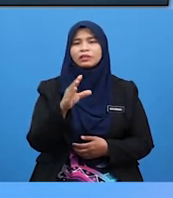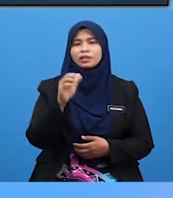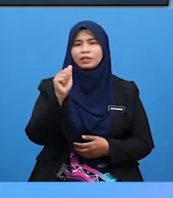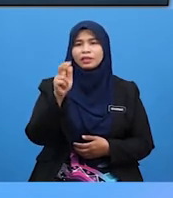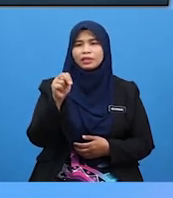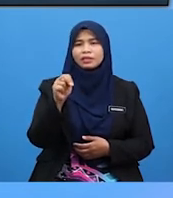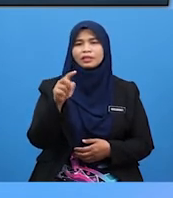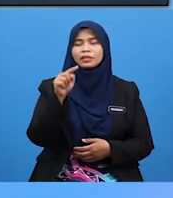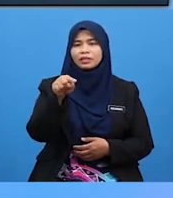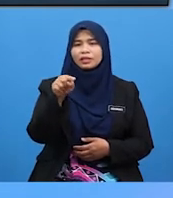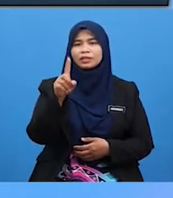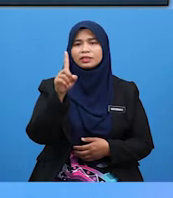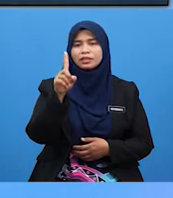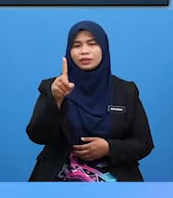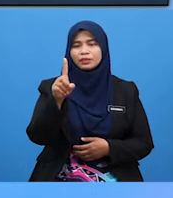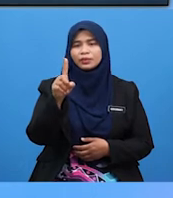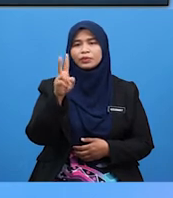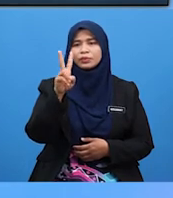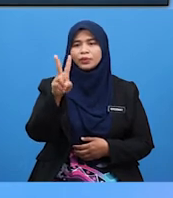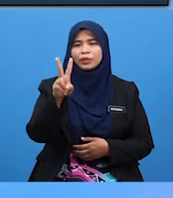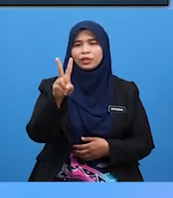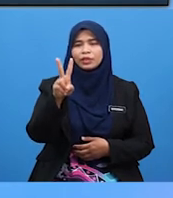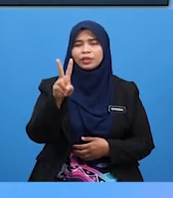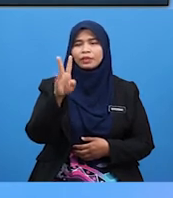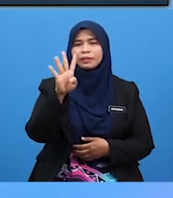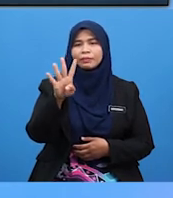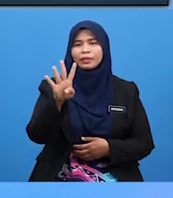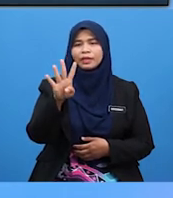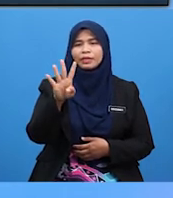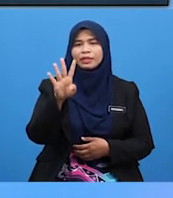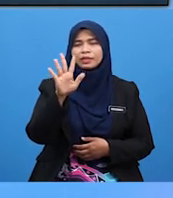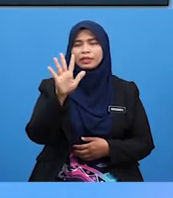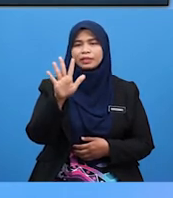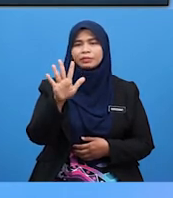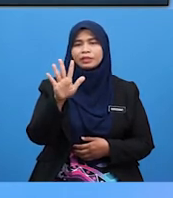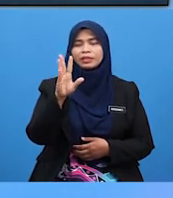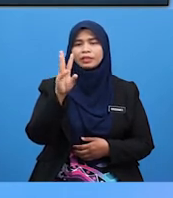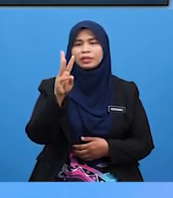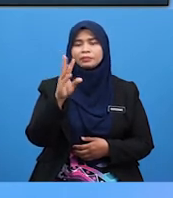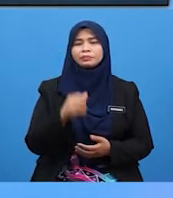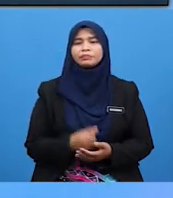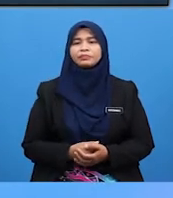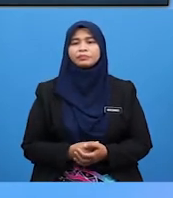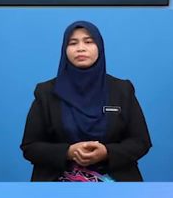Titik Satu Dua Empat Lima Enam